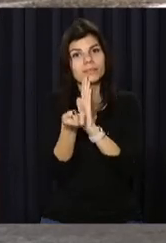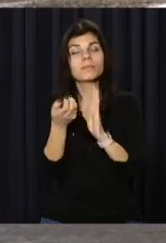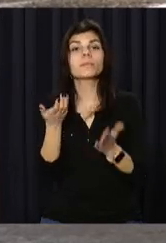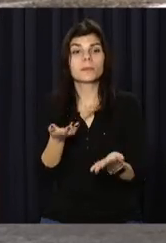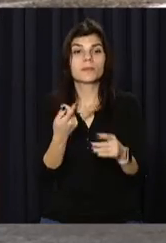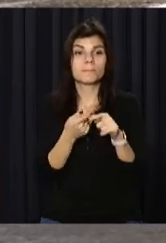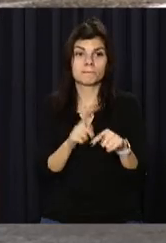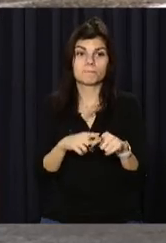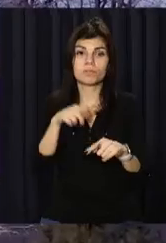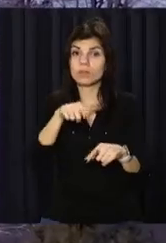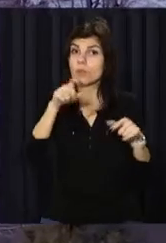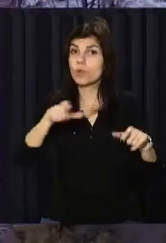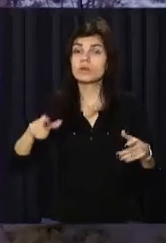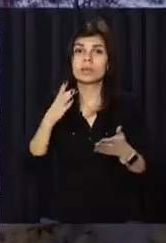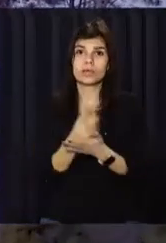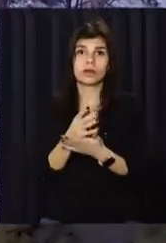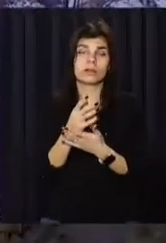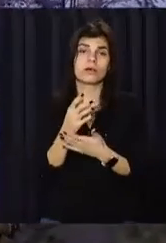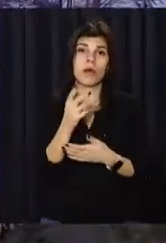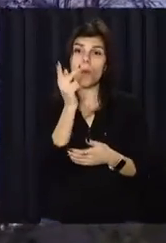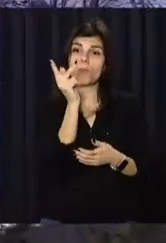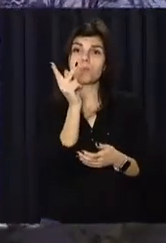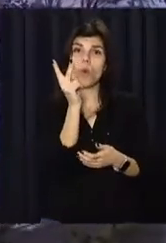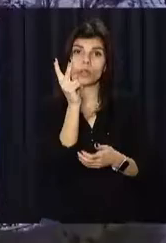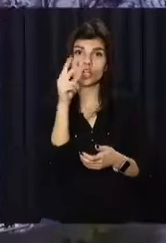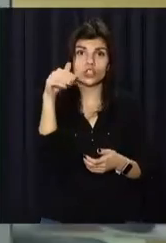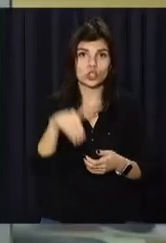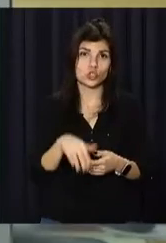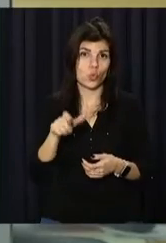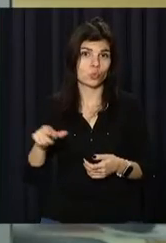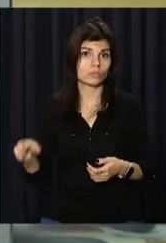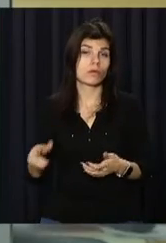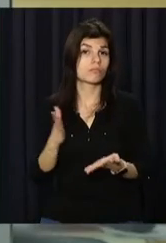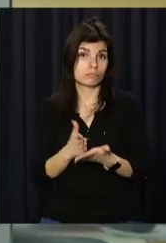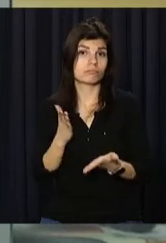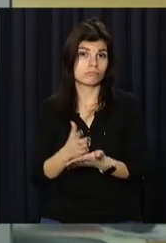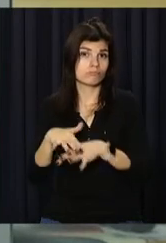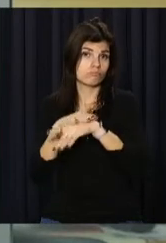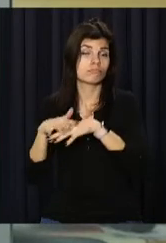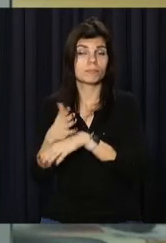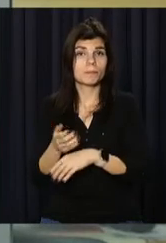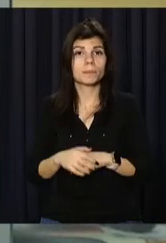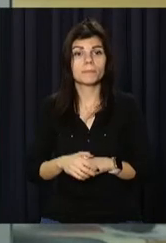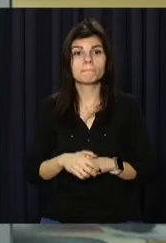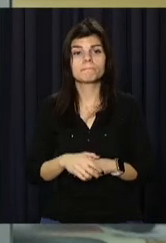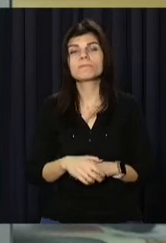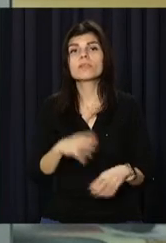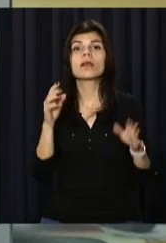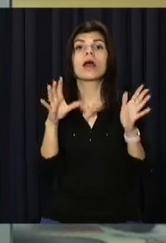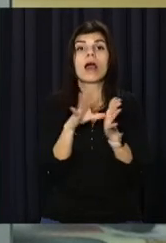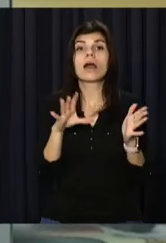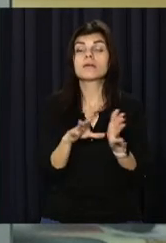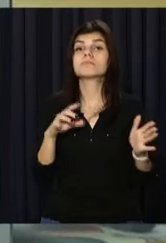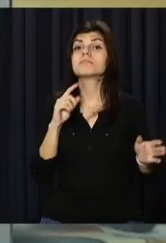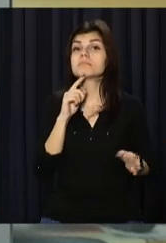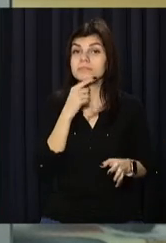приблизно півтори тисячі людей. Яна Стриж, Open News, телеканал «Відкритий». Енергоощадний, інклюзивний, оригінальної